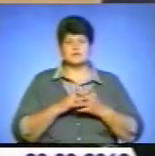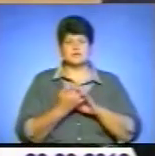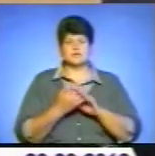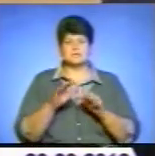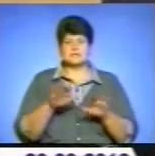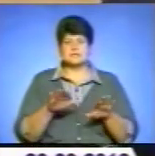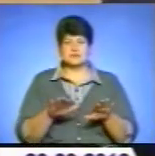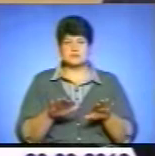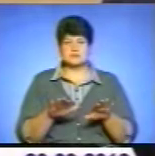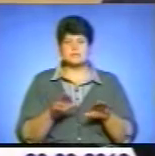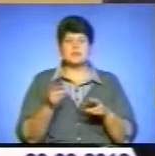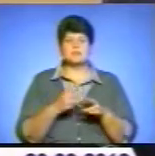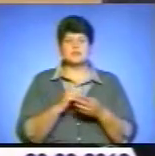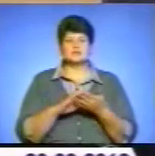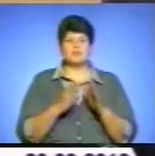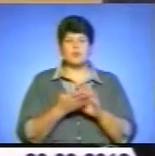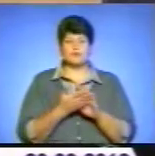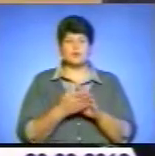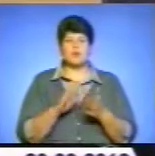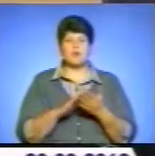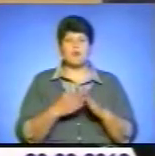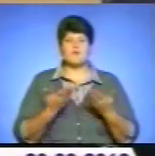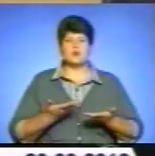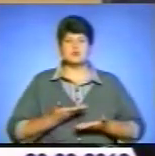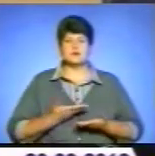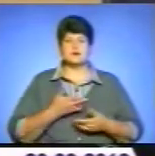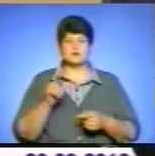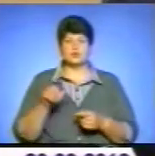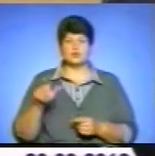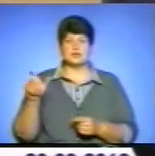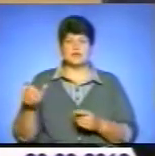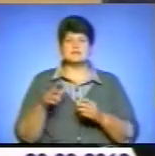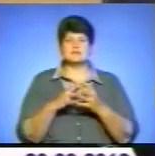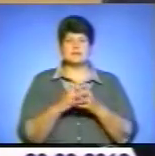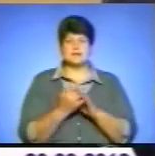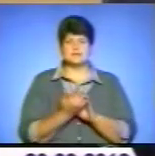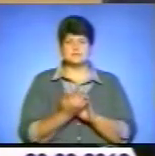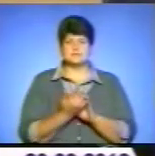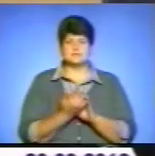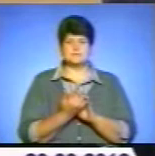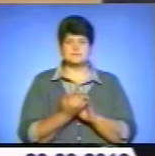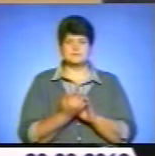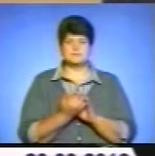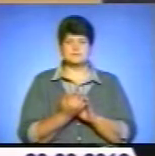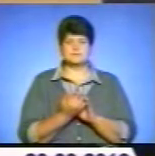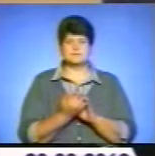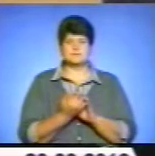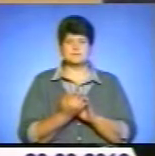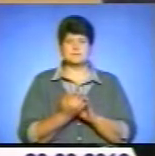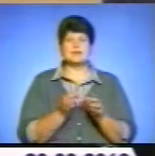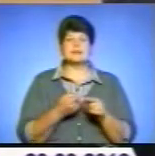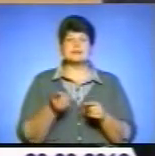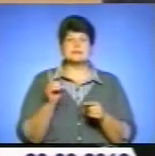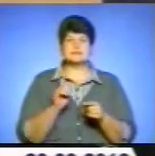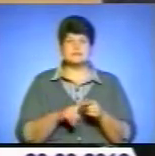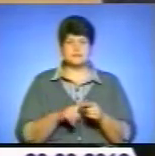Безумовно, умови проживання людей на селі – це